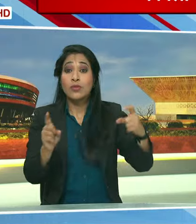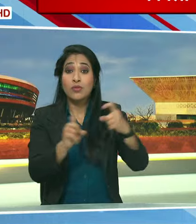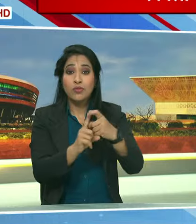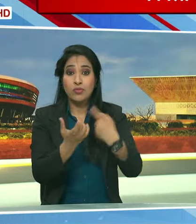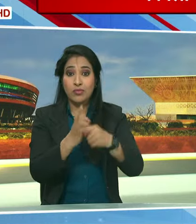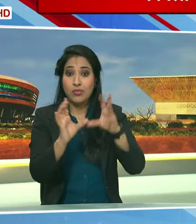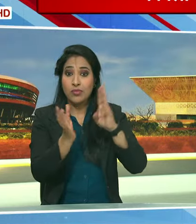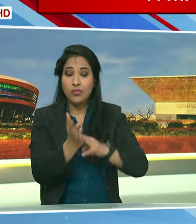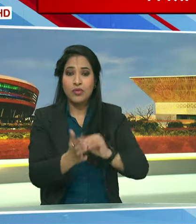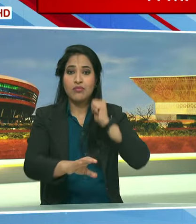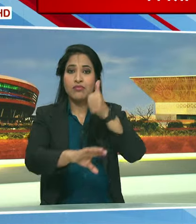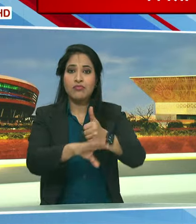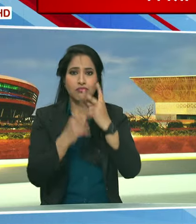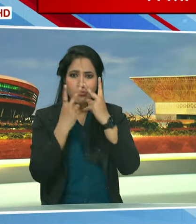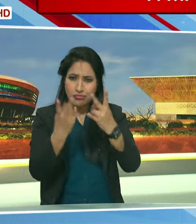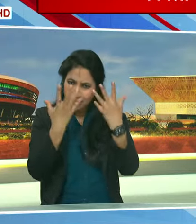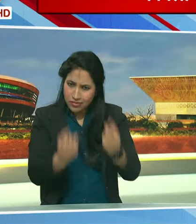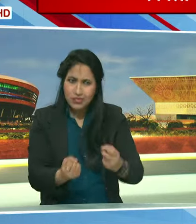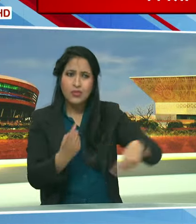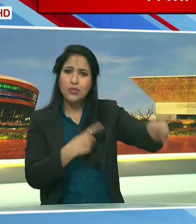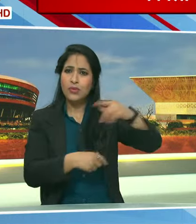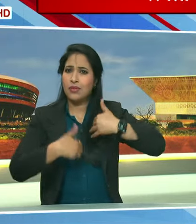प्रतिष्टा करते देखना चाहते हैं